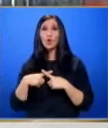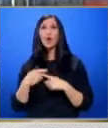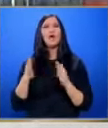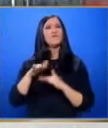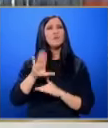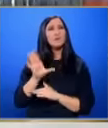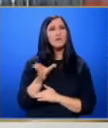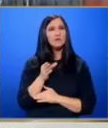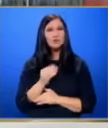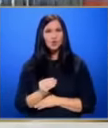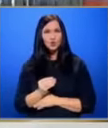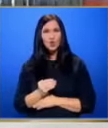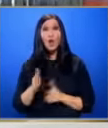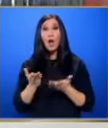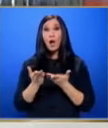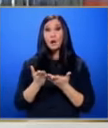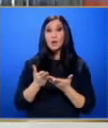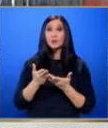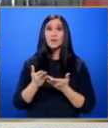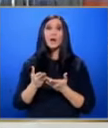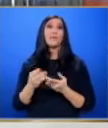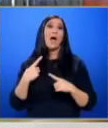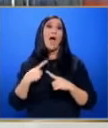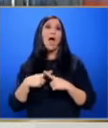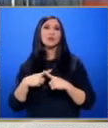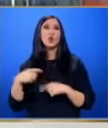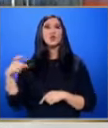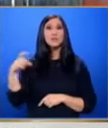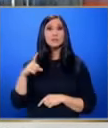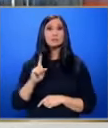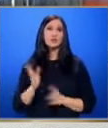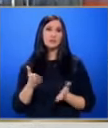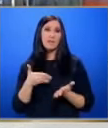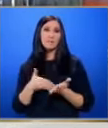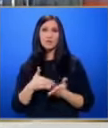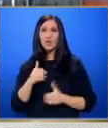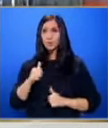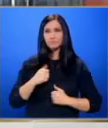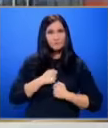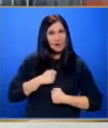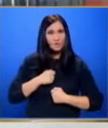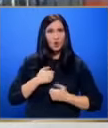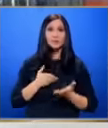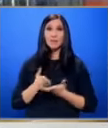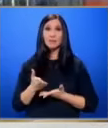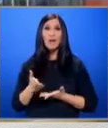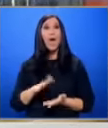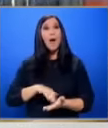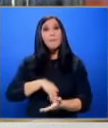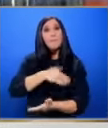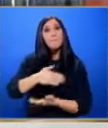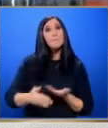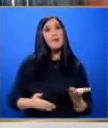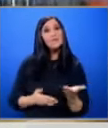Въпреки всичко обаче, книгата на Херцога на Съсекс може да предизвика безпокойство сред придворните, след